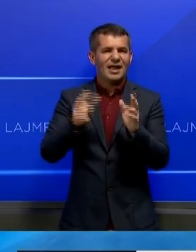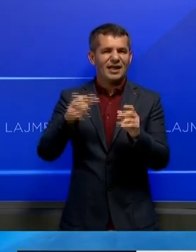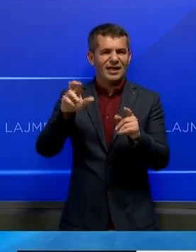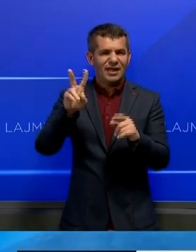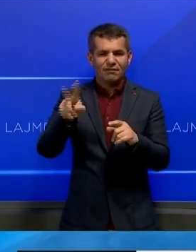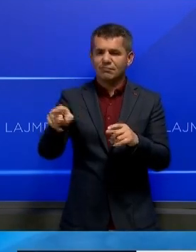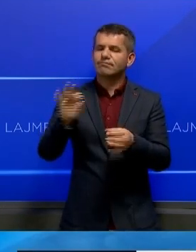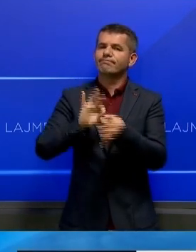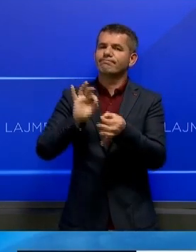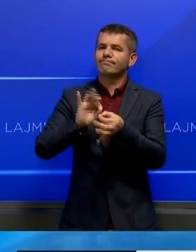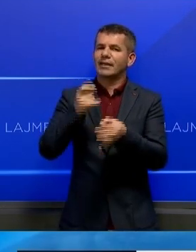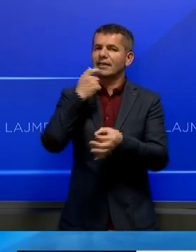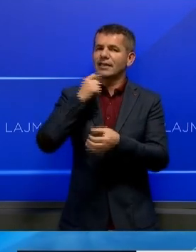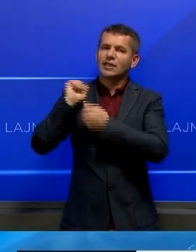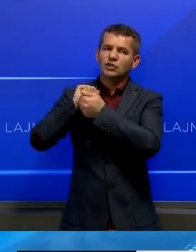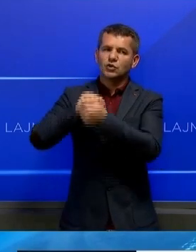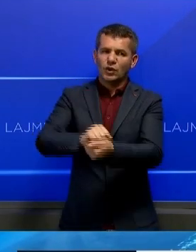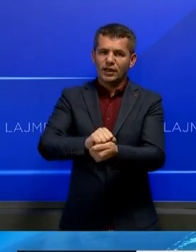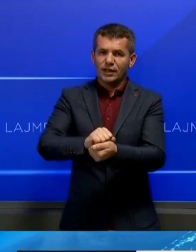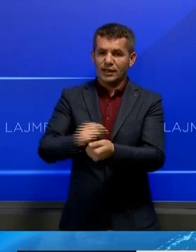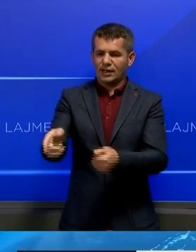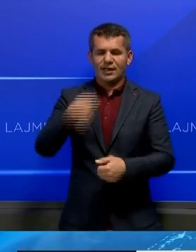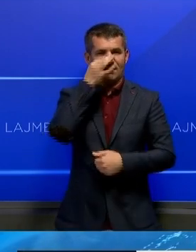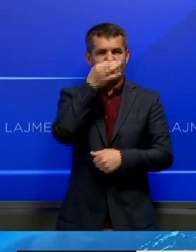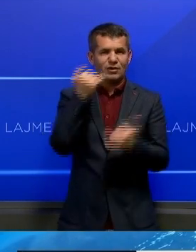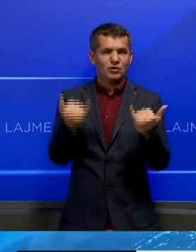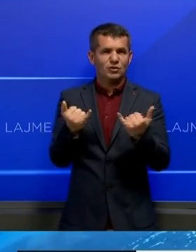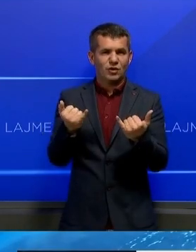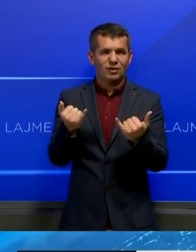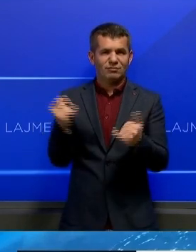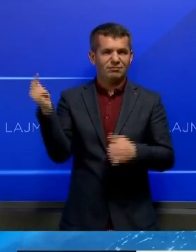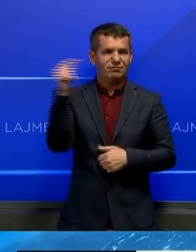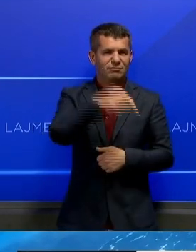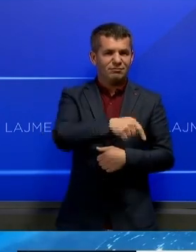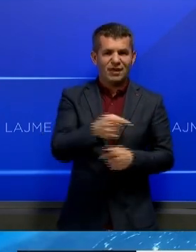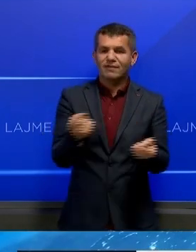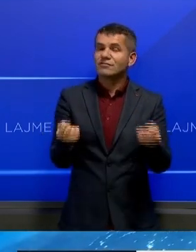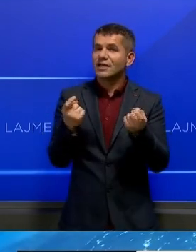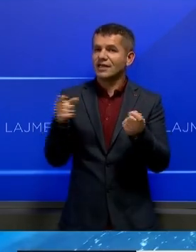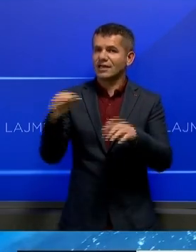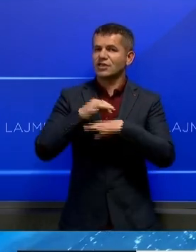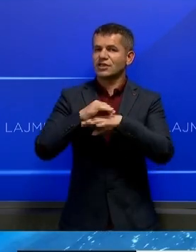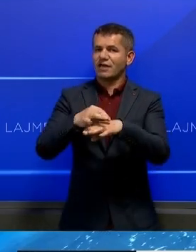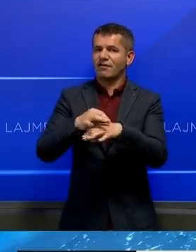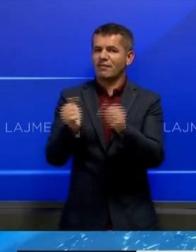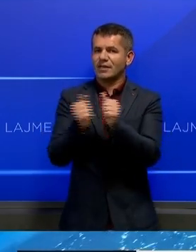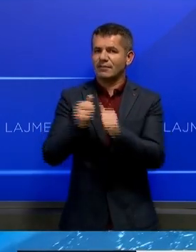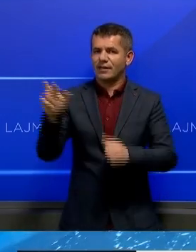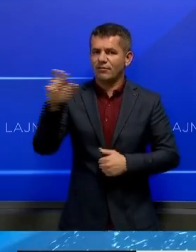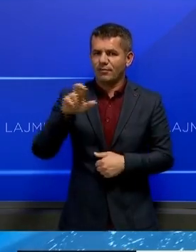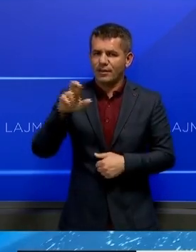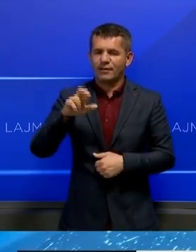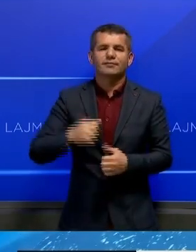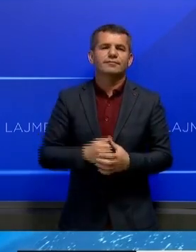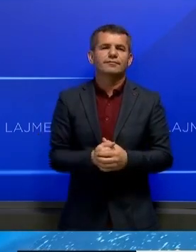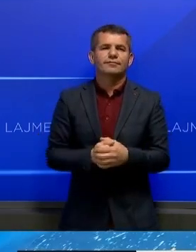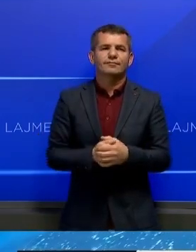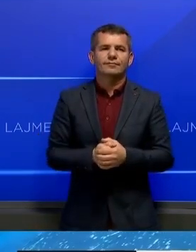që të ruët trashigimia kulturore. Njoftimin e dha në vizitën që i bëri këti fshati shefi bëjes në Kosovë.